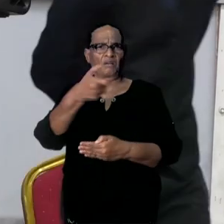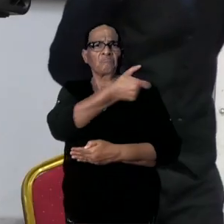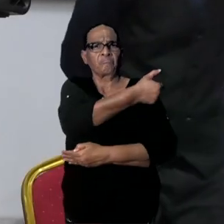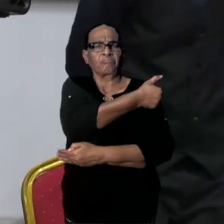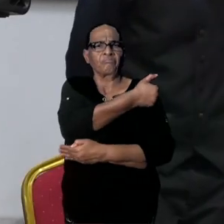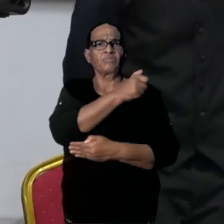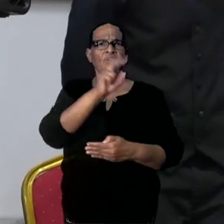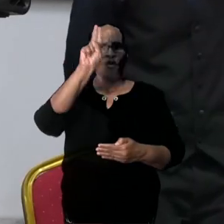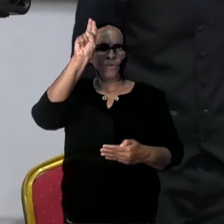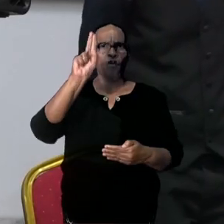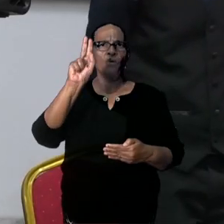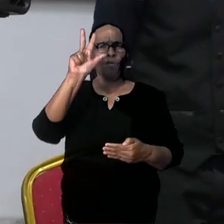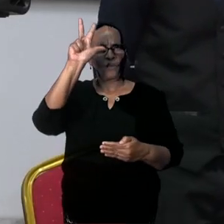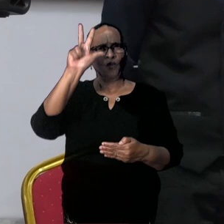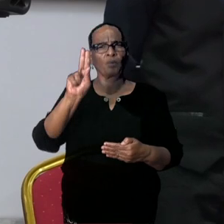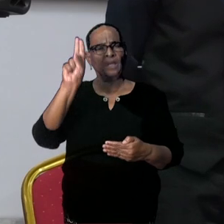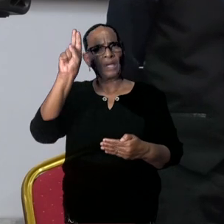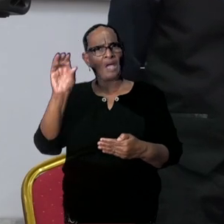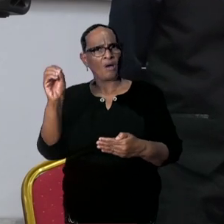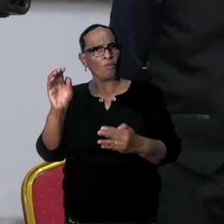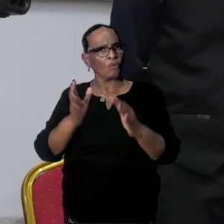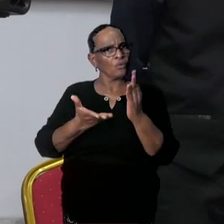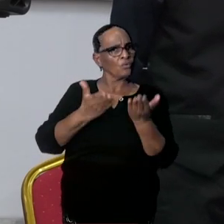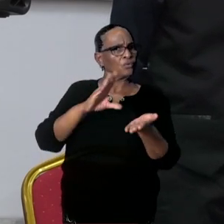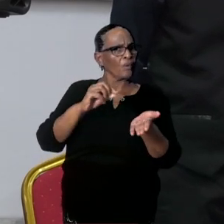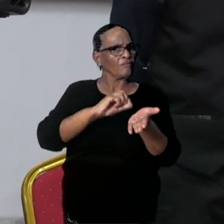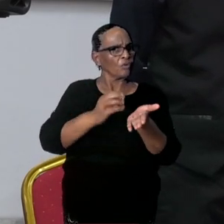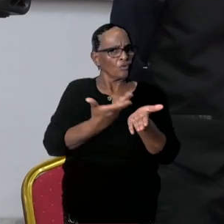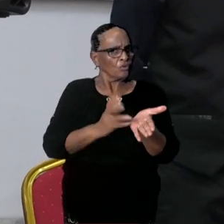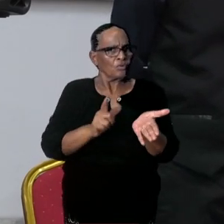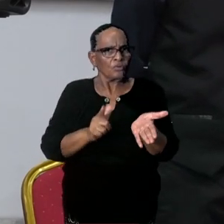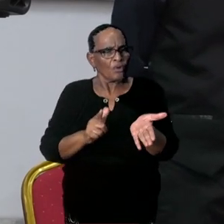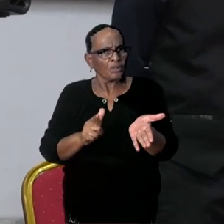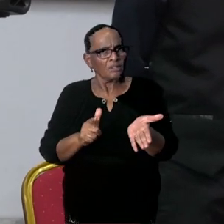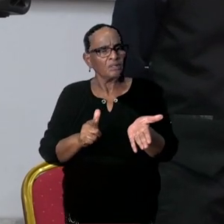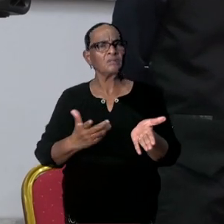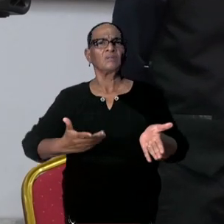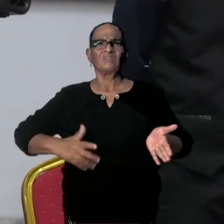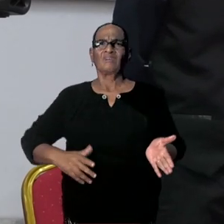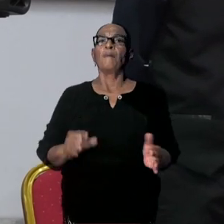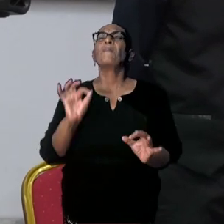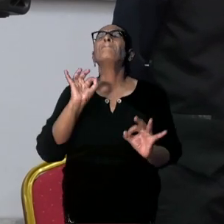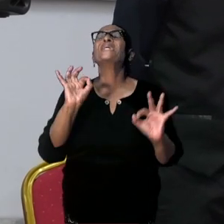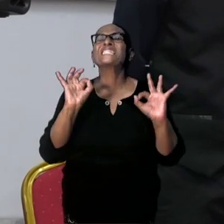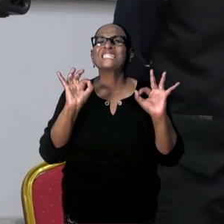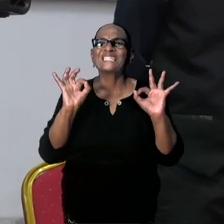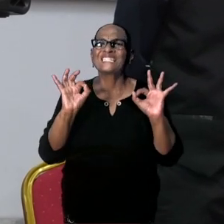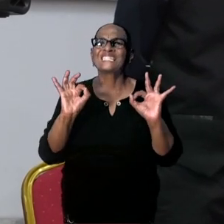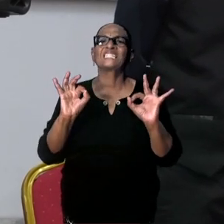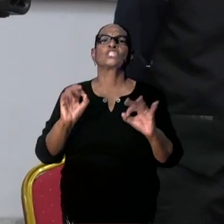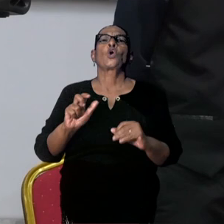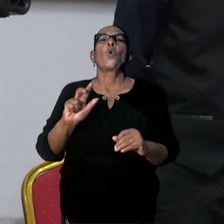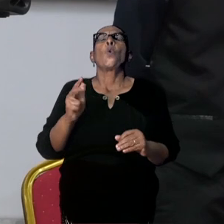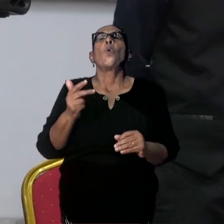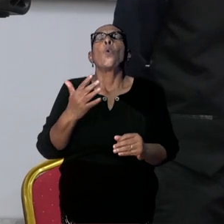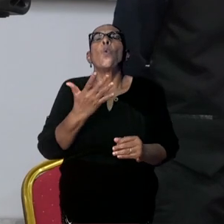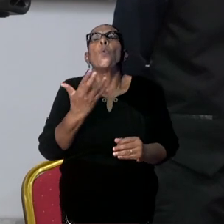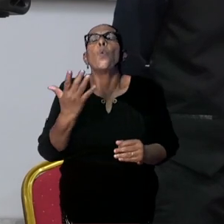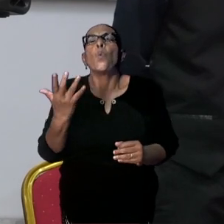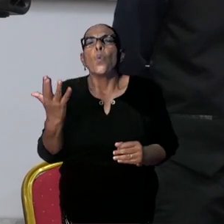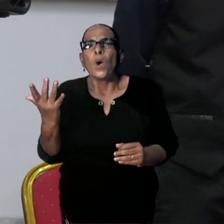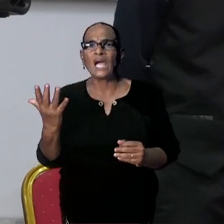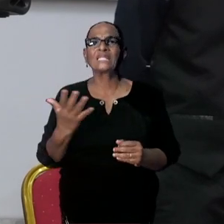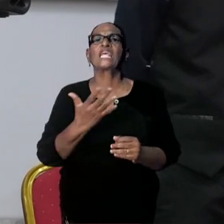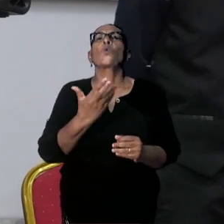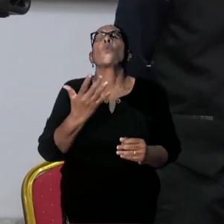WHO die nog zijn twijfels daarover heeft of dat nog aan het bestuderen is. Concreet, wanneer mag Suriname de